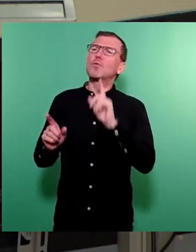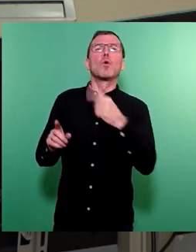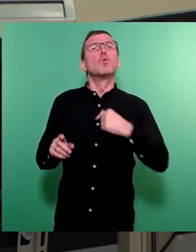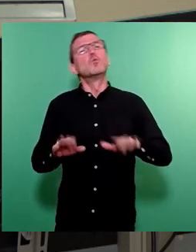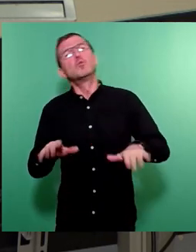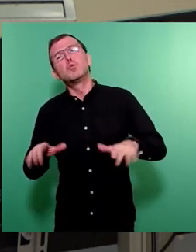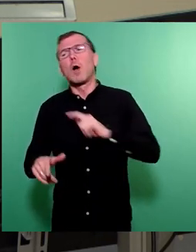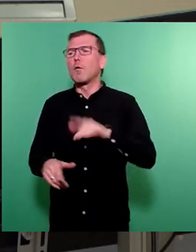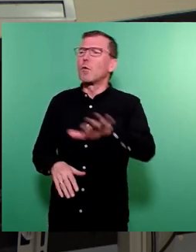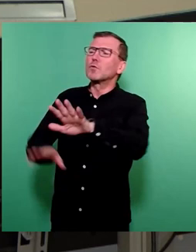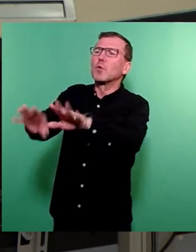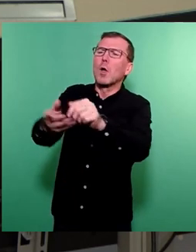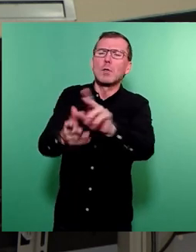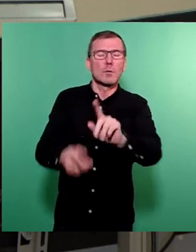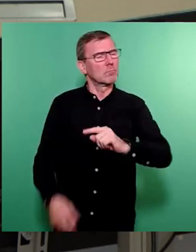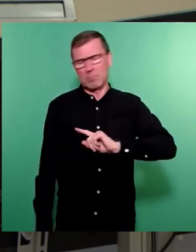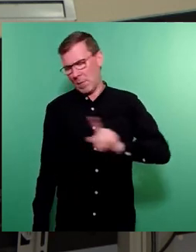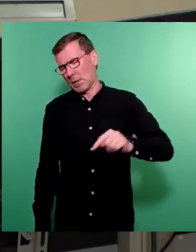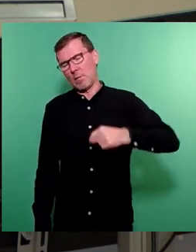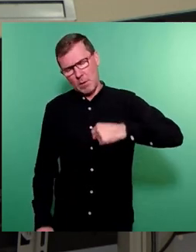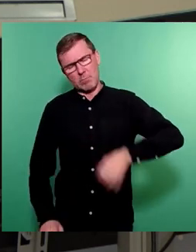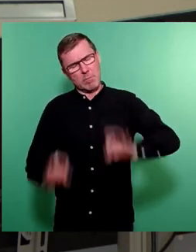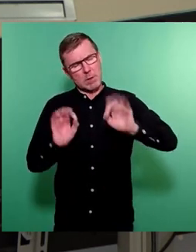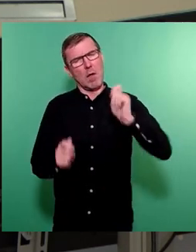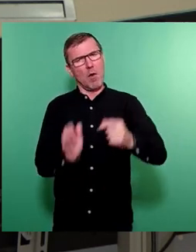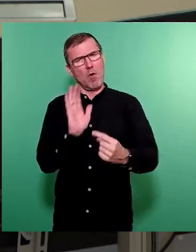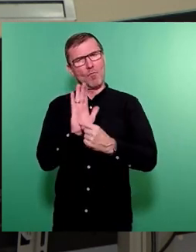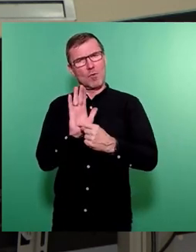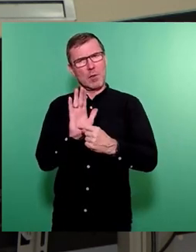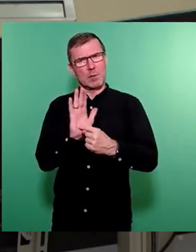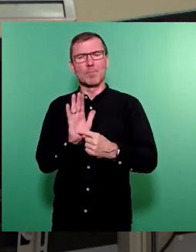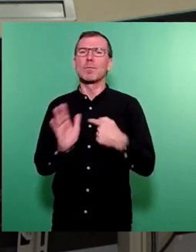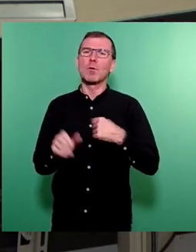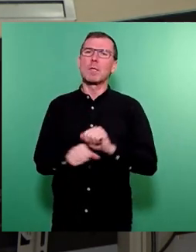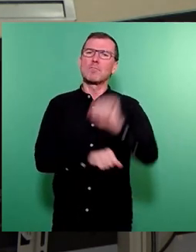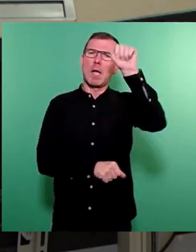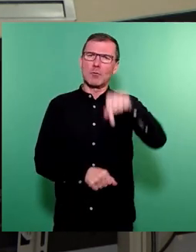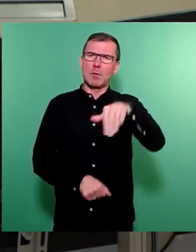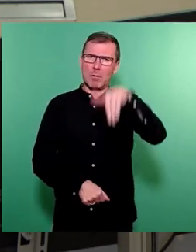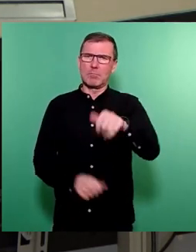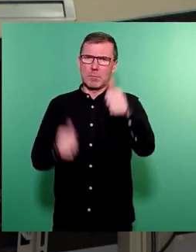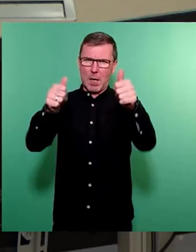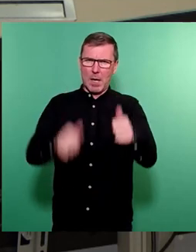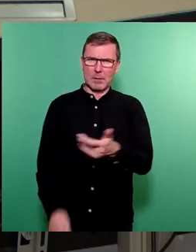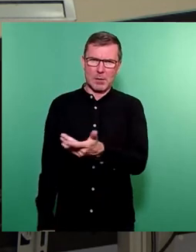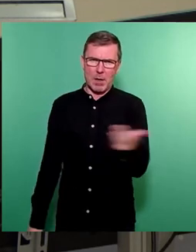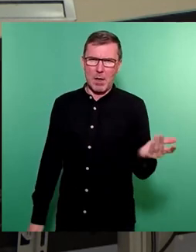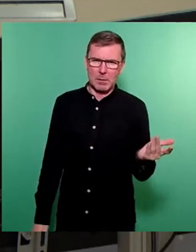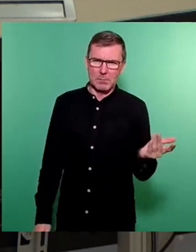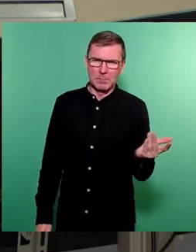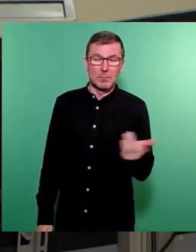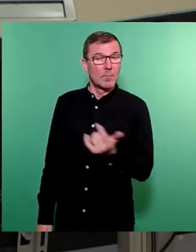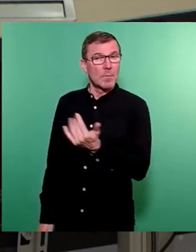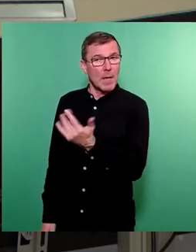des Volkszorns. Wir machen konkrete Vorschläge und die haben Sie in unserem Antrag hier mit, zumindest einige davon,